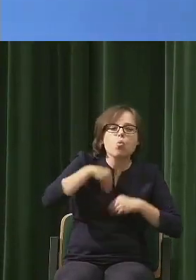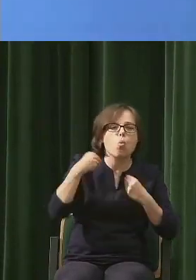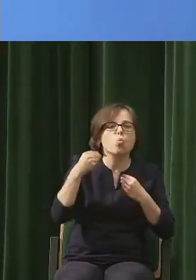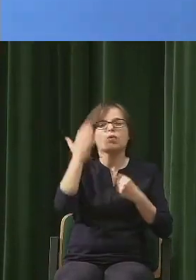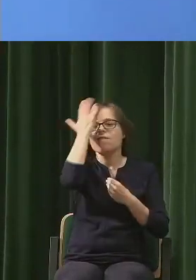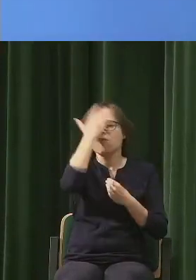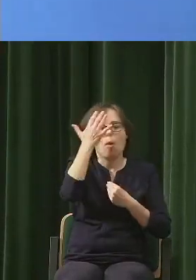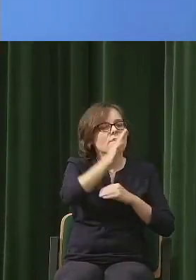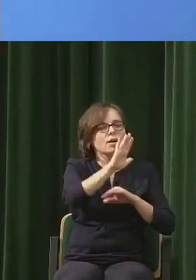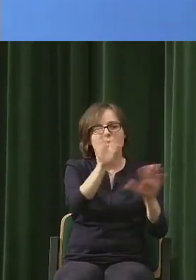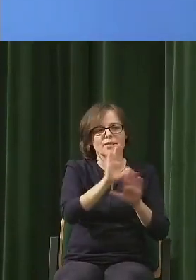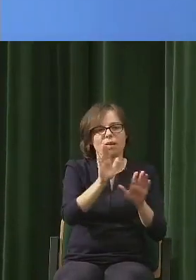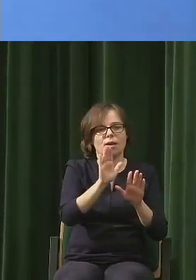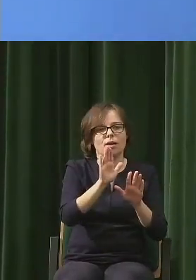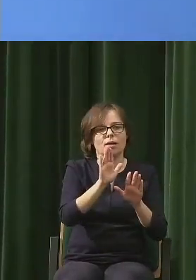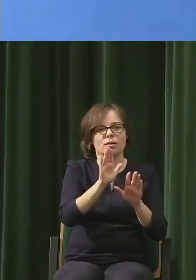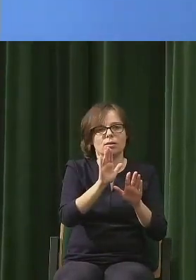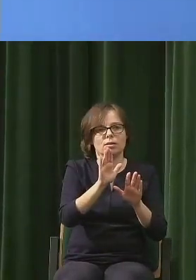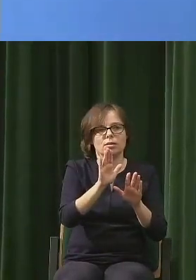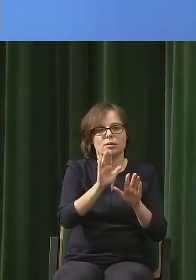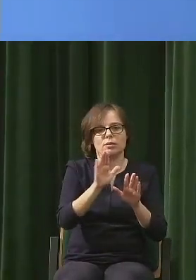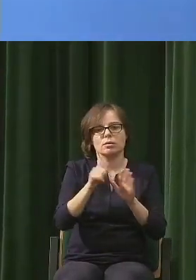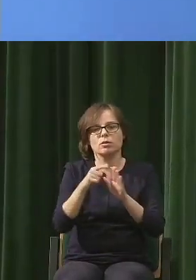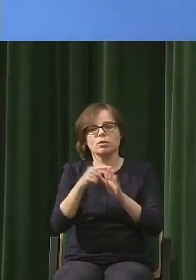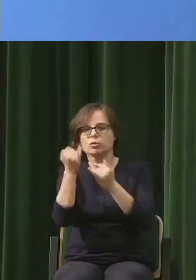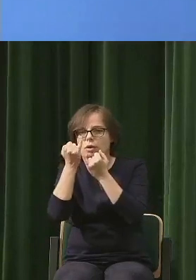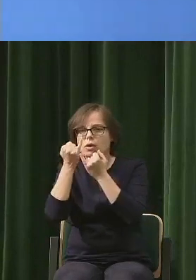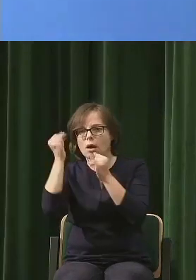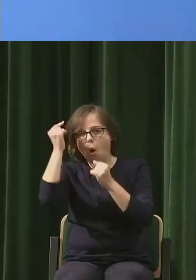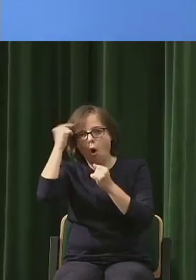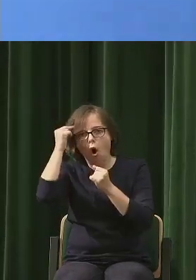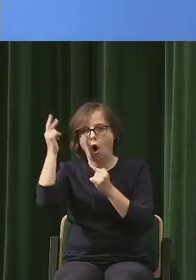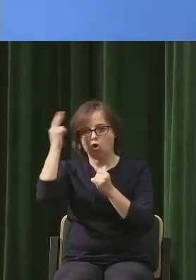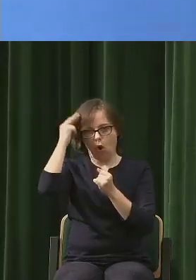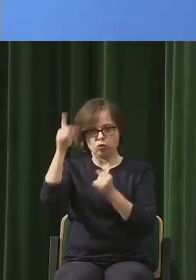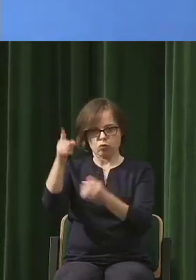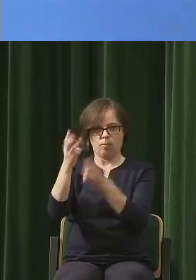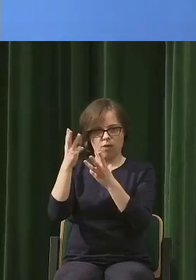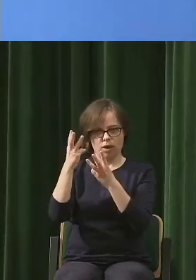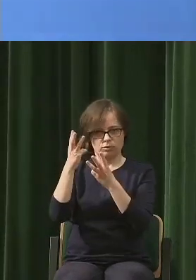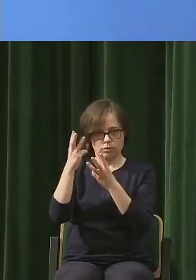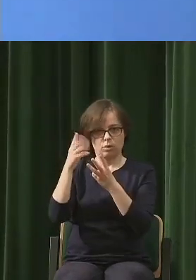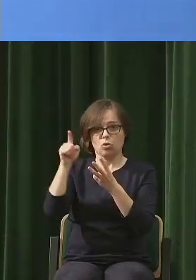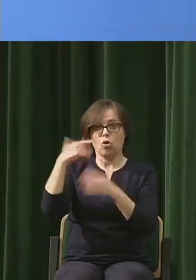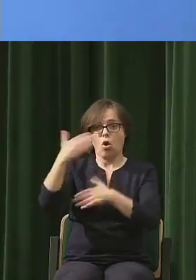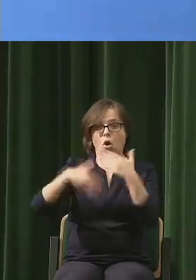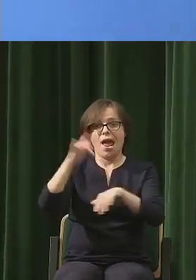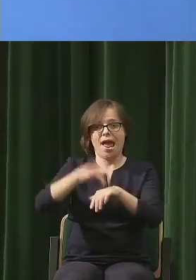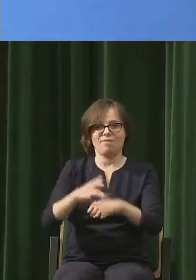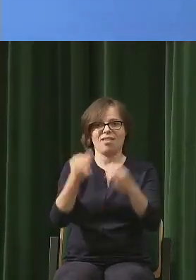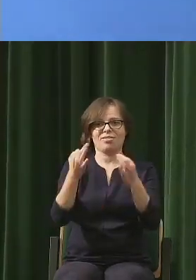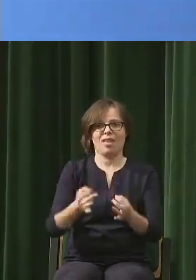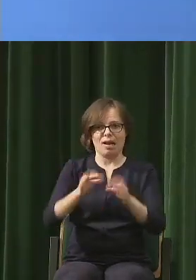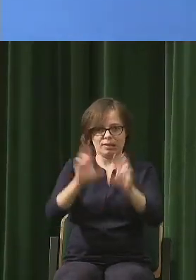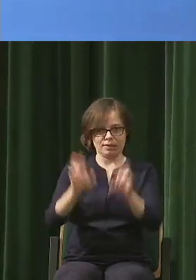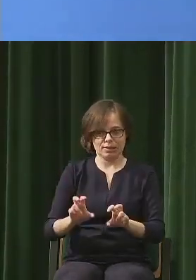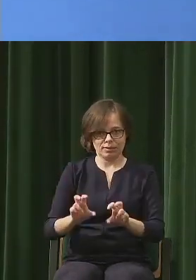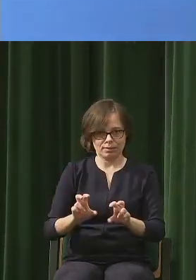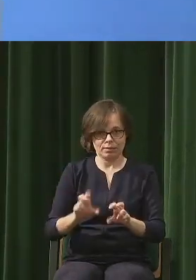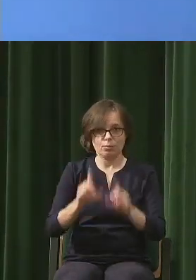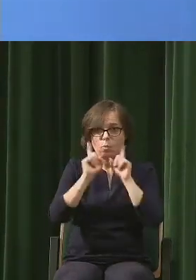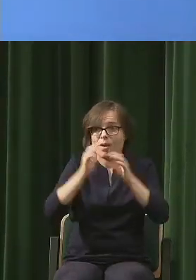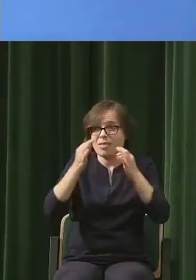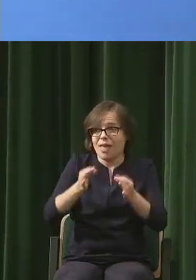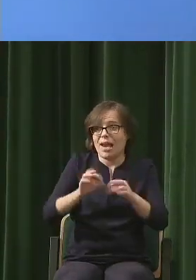wyobraźnia doprowadziło do tego, że mamy teraz właściwie kryzys, który jest, jest kryzysem wyobraźni, jest kryzysem